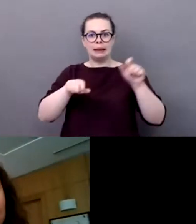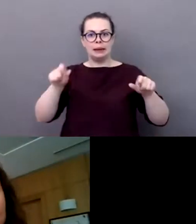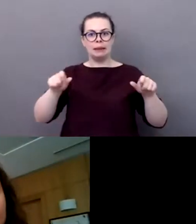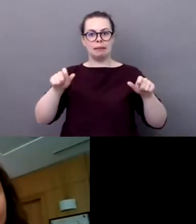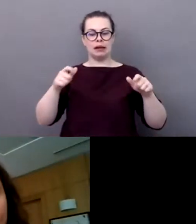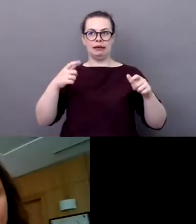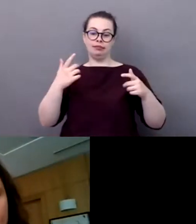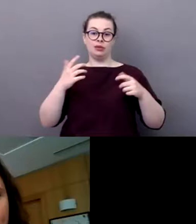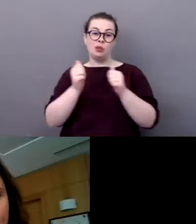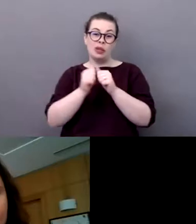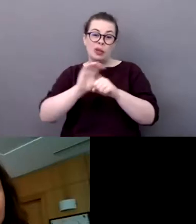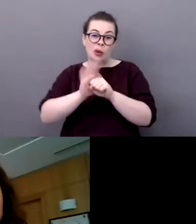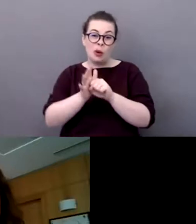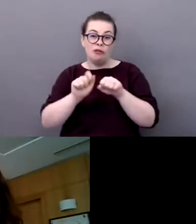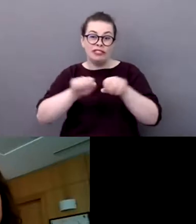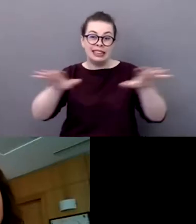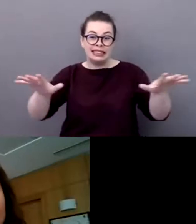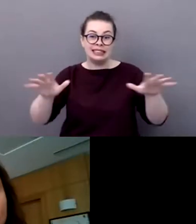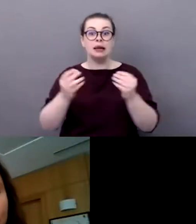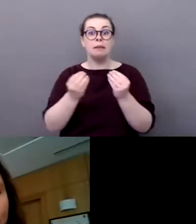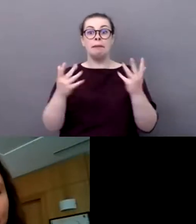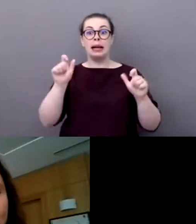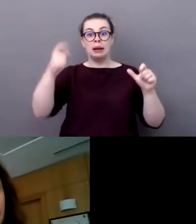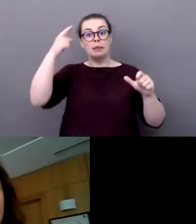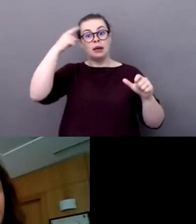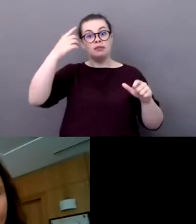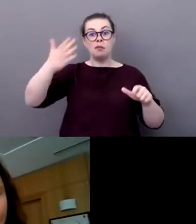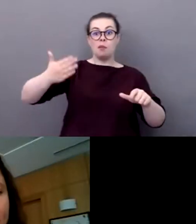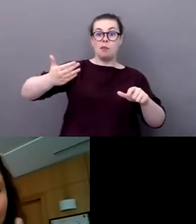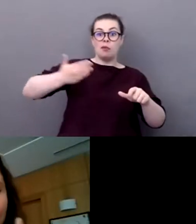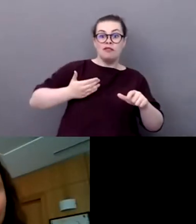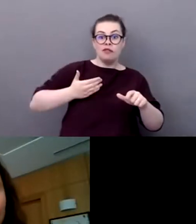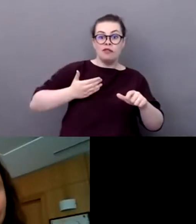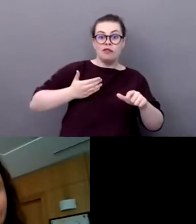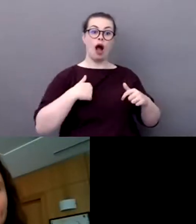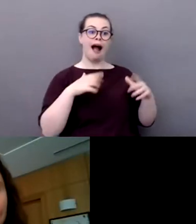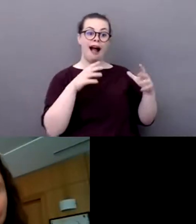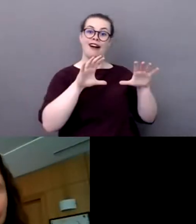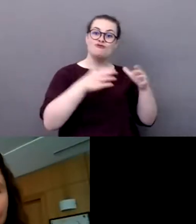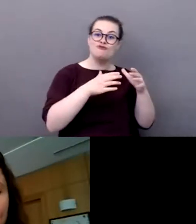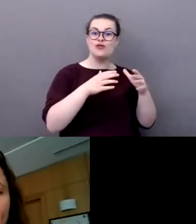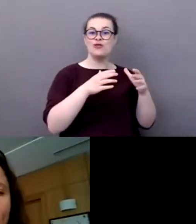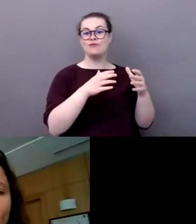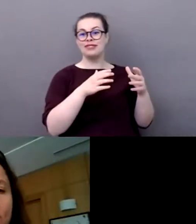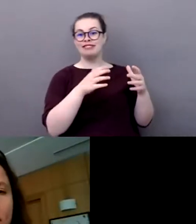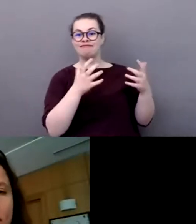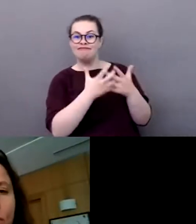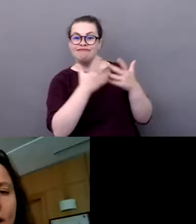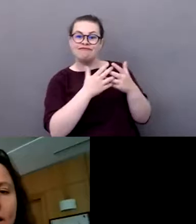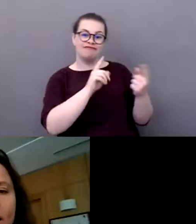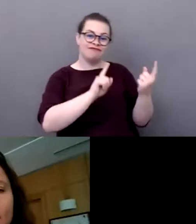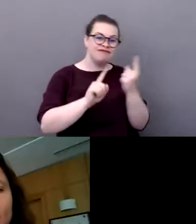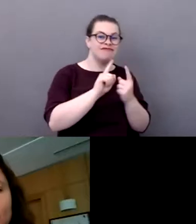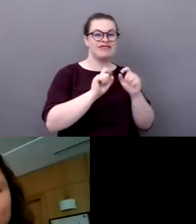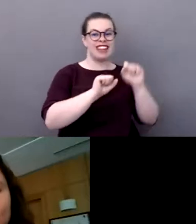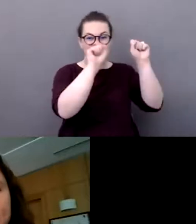vont continuer à exister et à se développer. La pratique en plein air et dans l'espace public. Donc, c'est